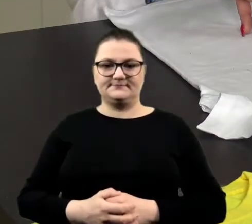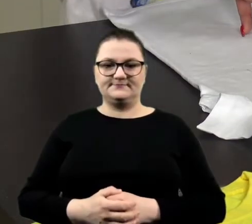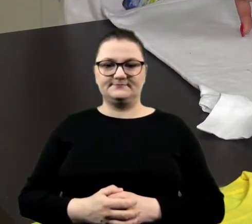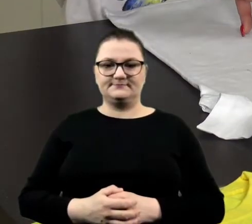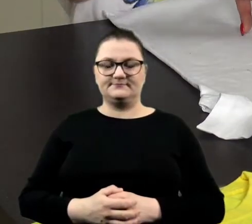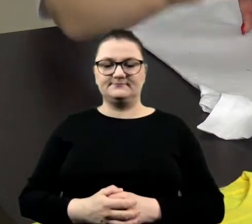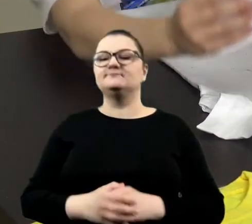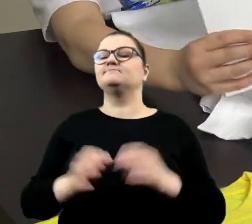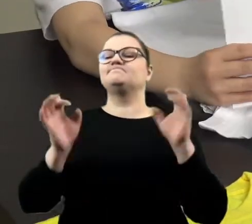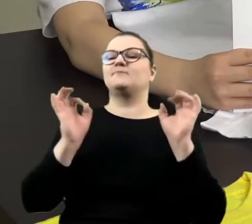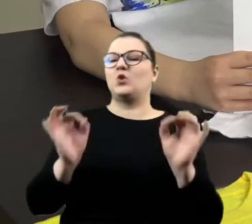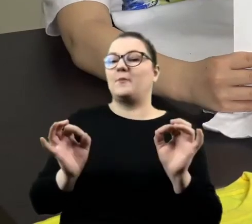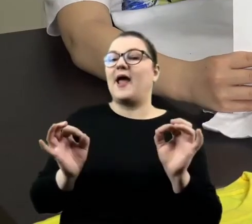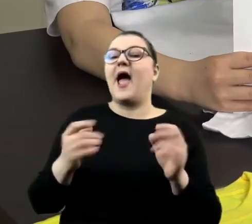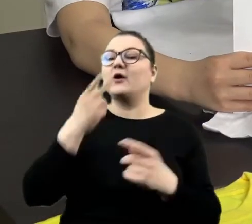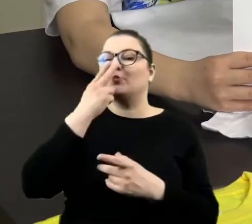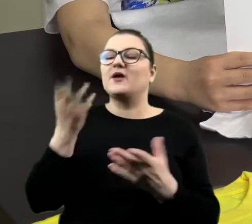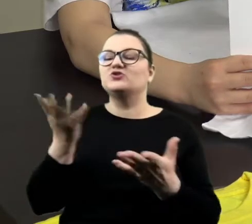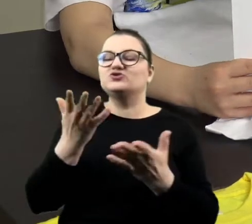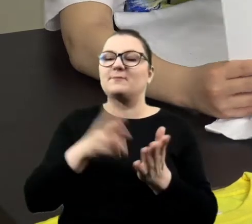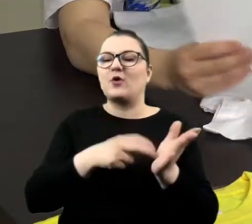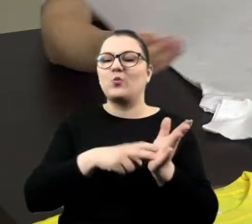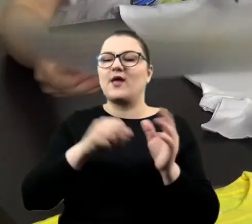Dobra, zobacz, gdzie brakuje konturu.